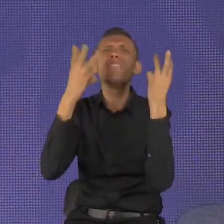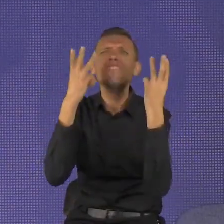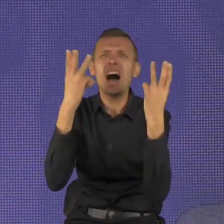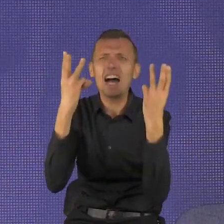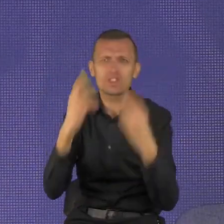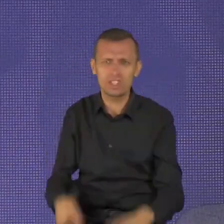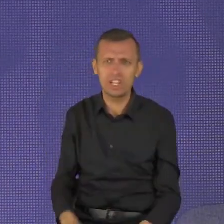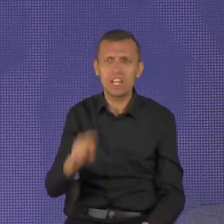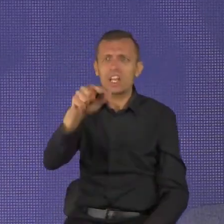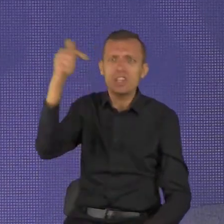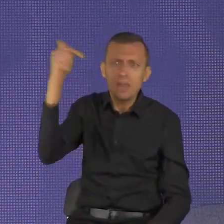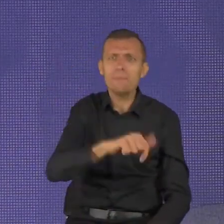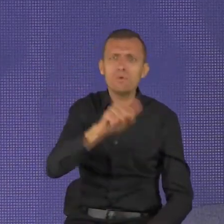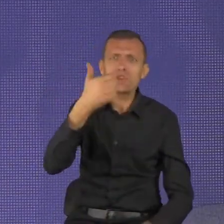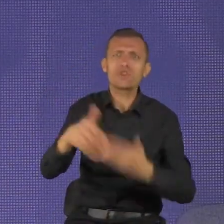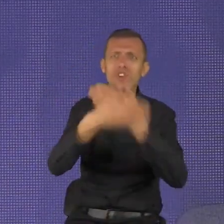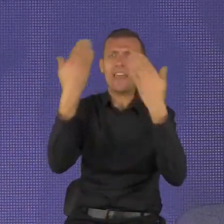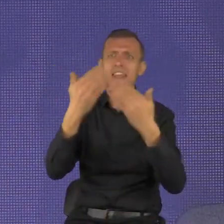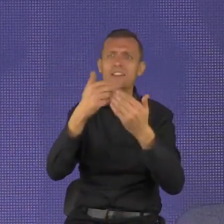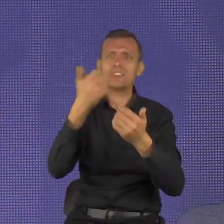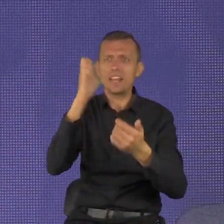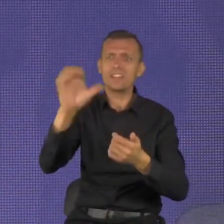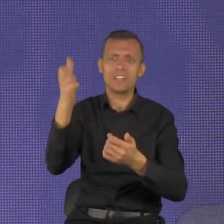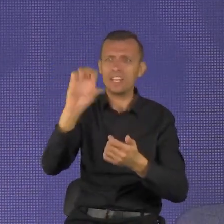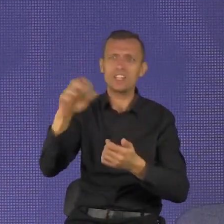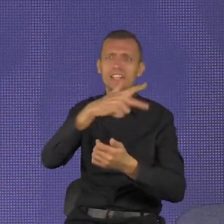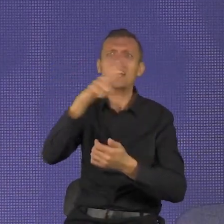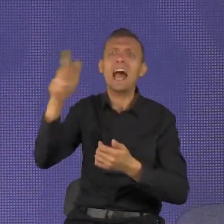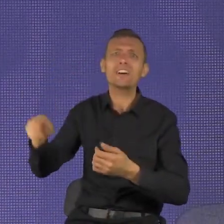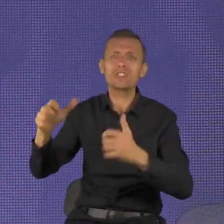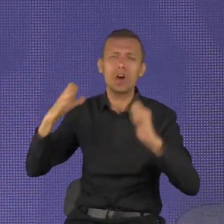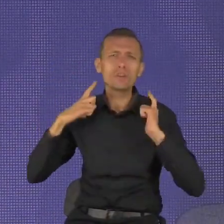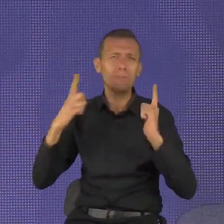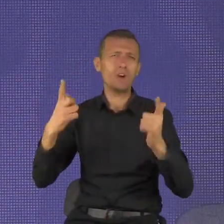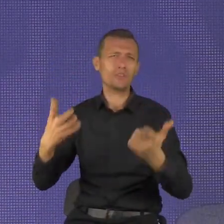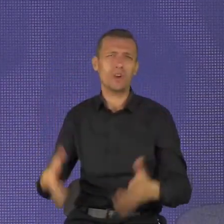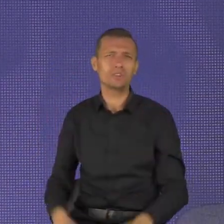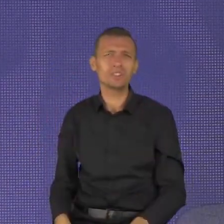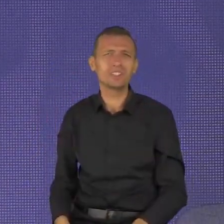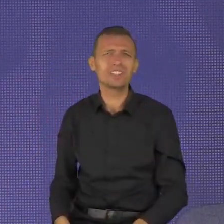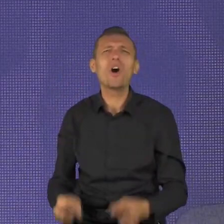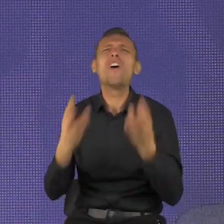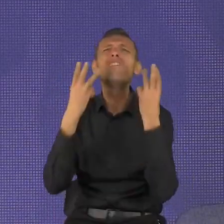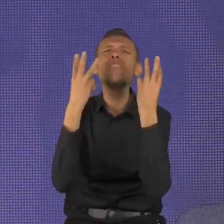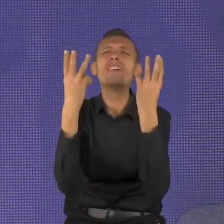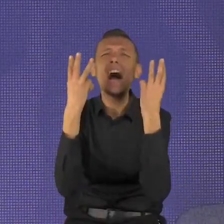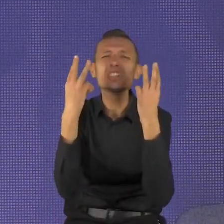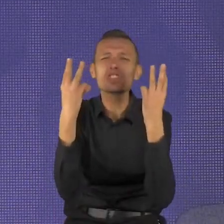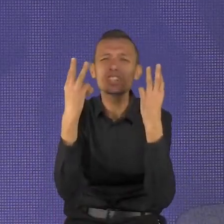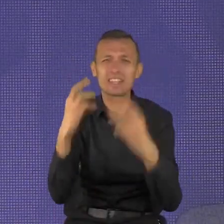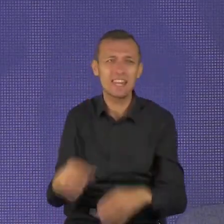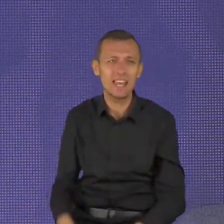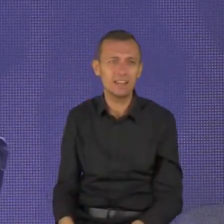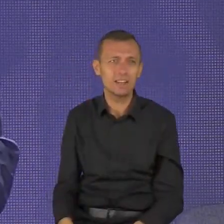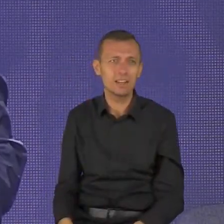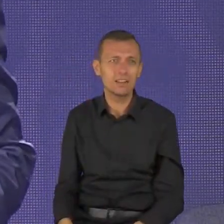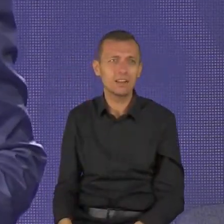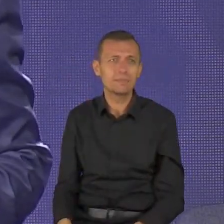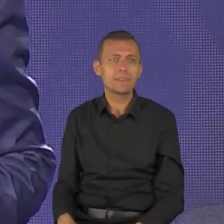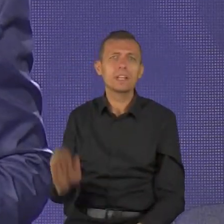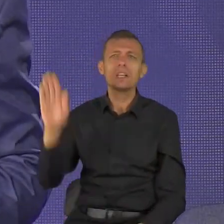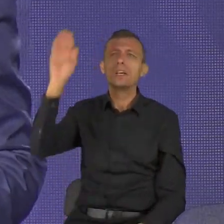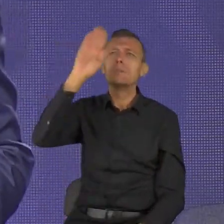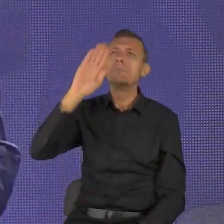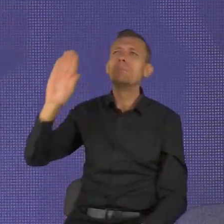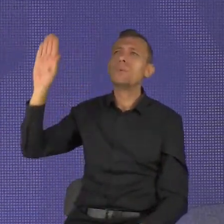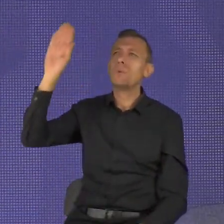chcę, abyście wzięli jeden dzień wolny w każdego tygodnia. To jest ważne tak bardzo, że kiedy Bóg stworzył świat, odpoczął siódmego